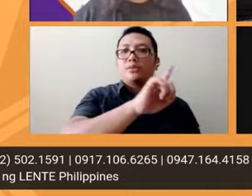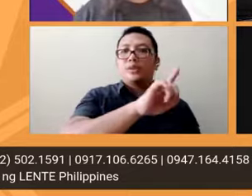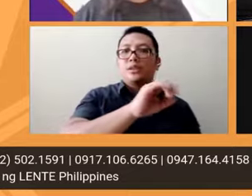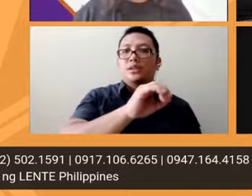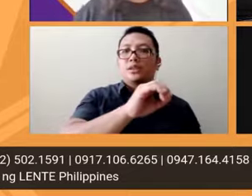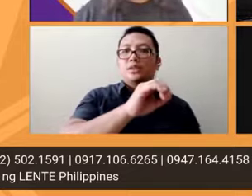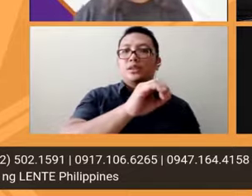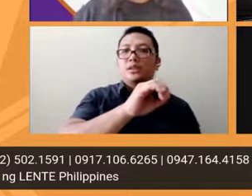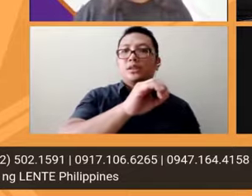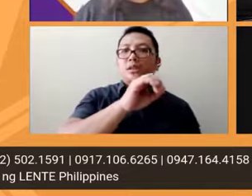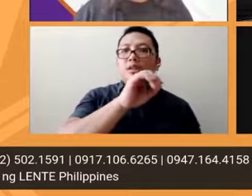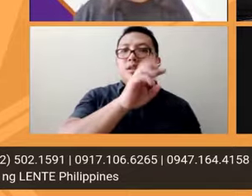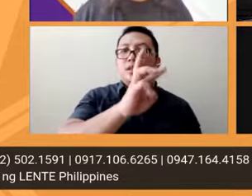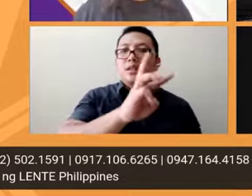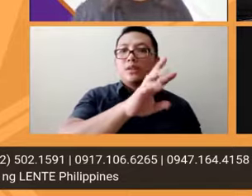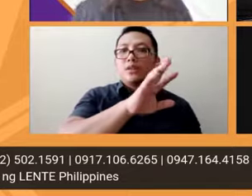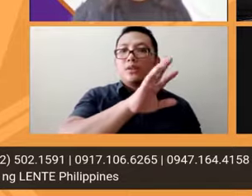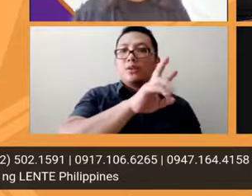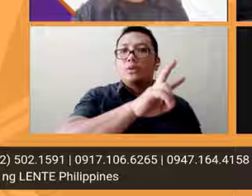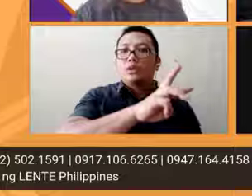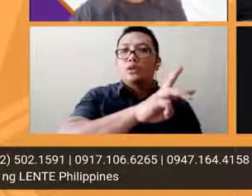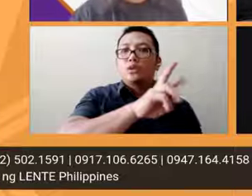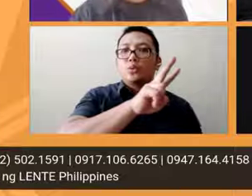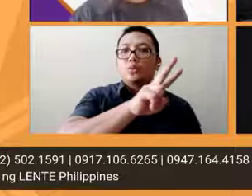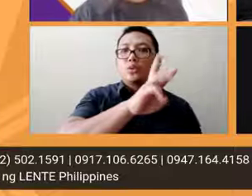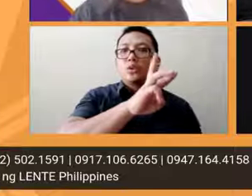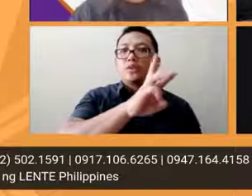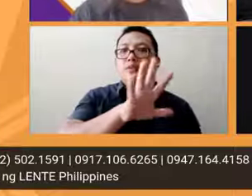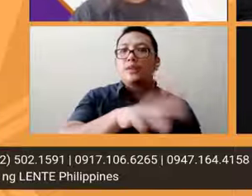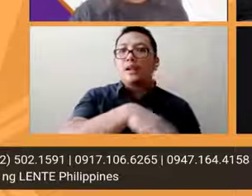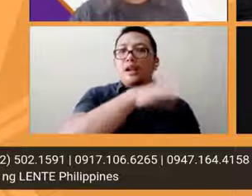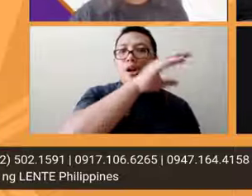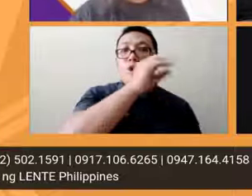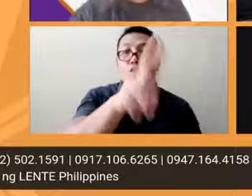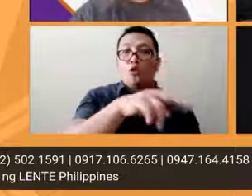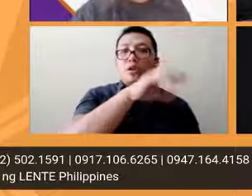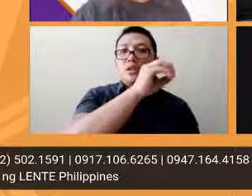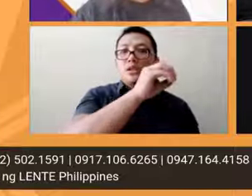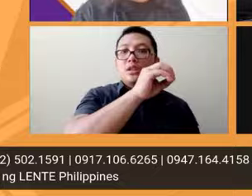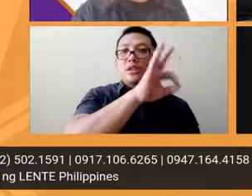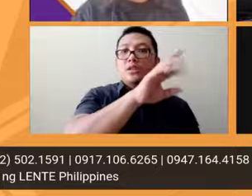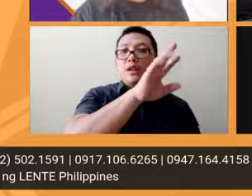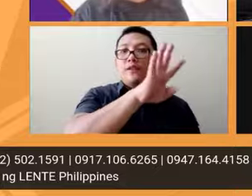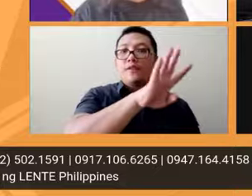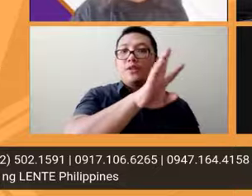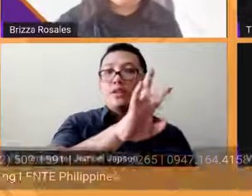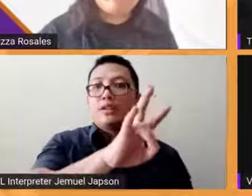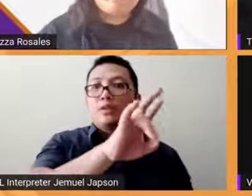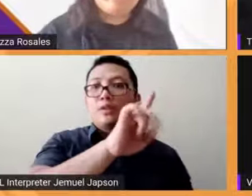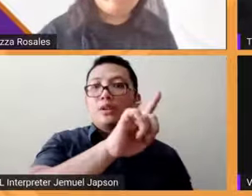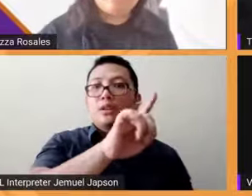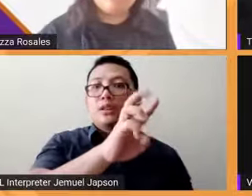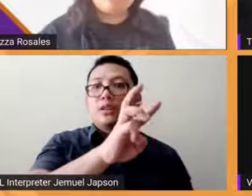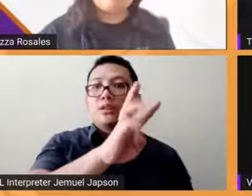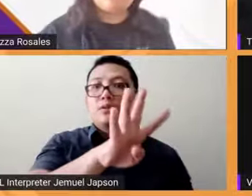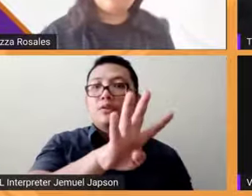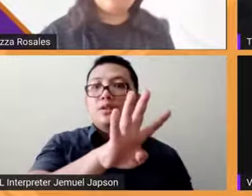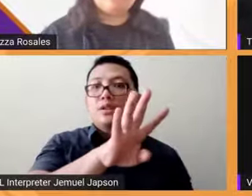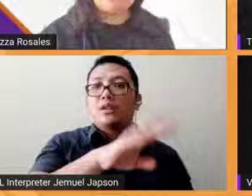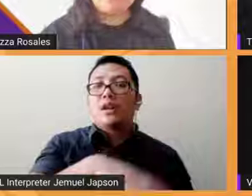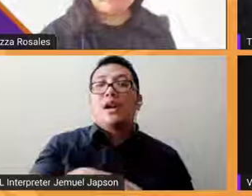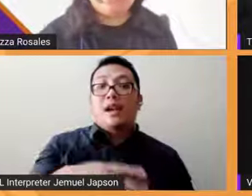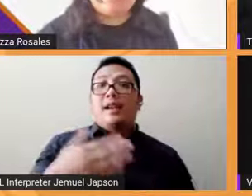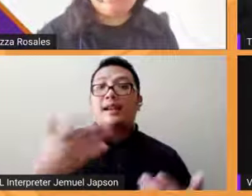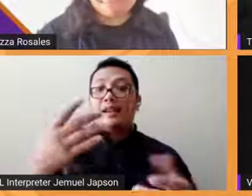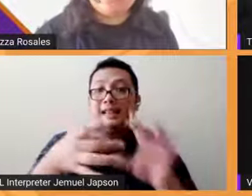0947 164 4158 So kapit lamang po at magbabag kami para